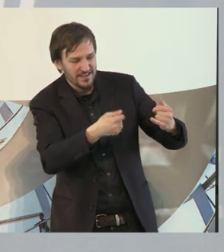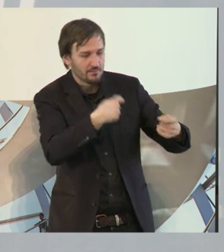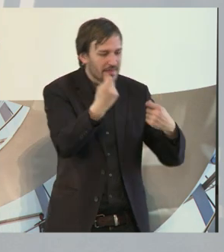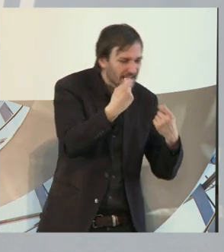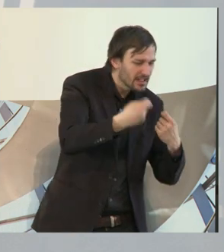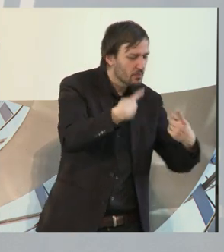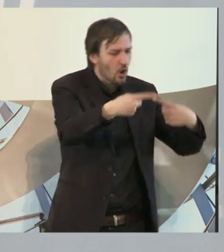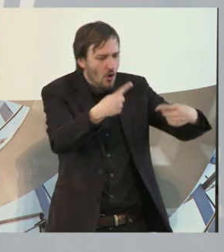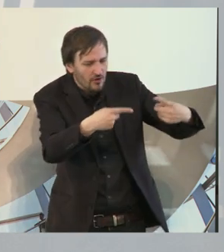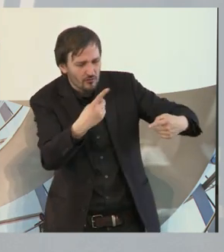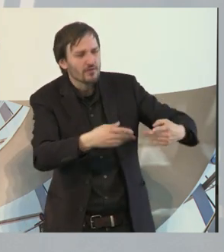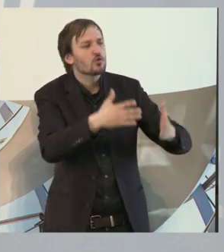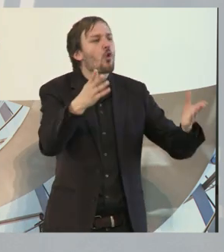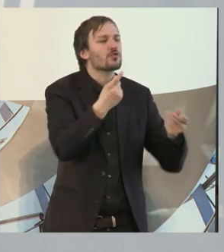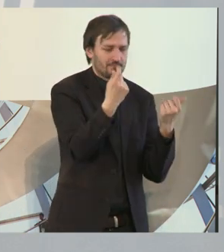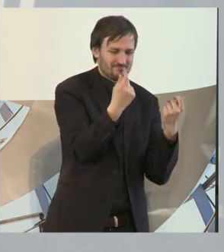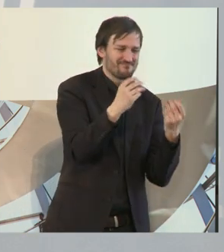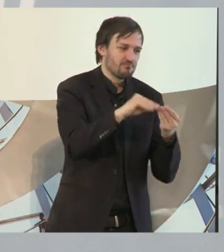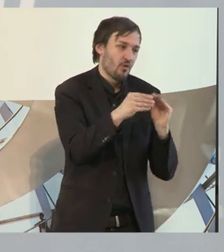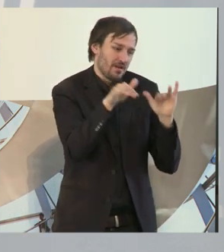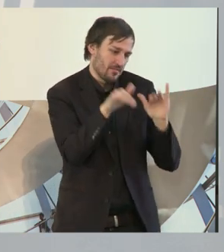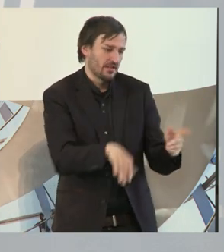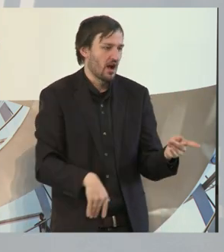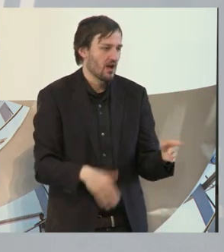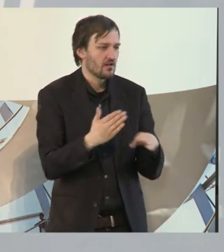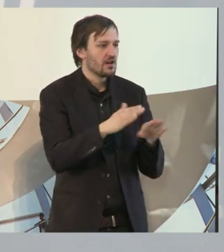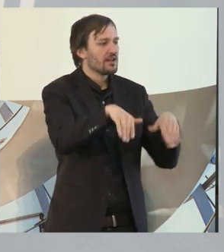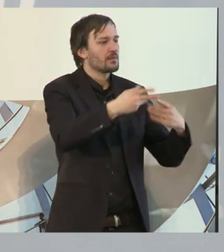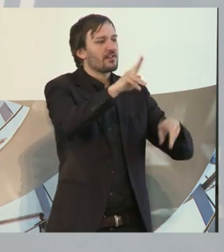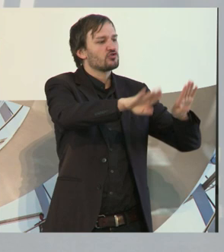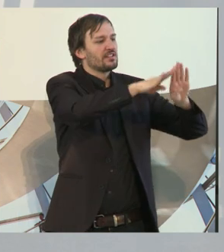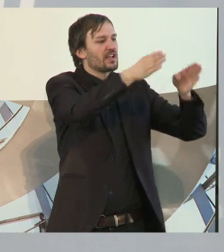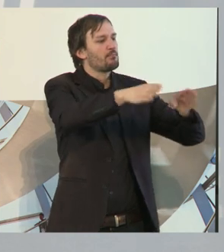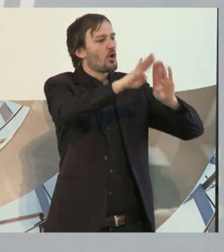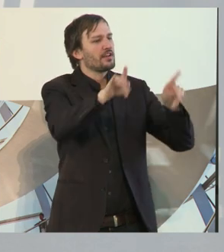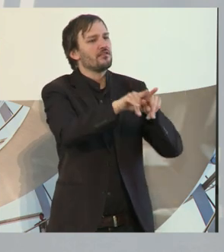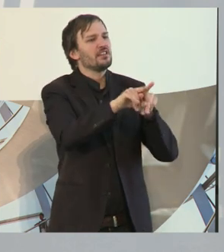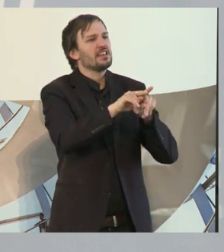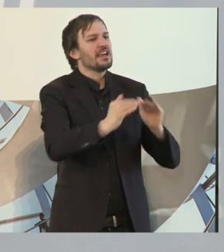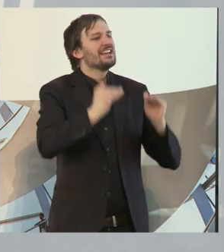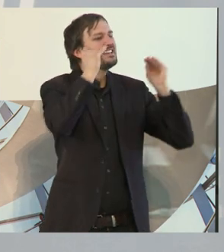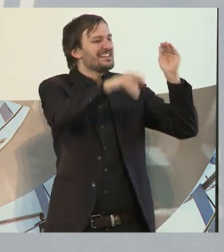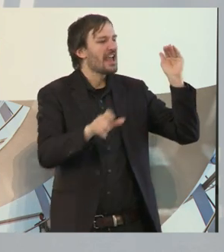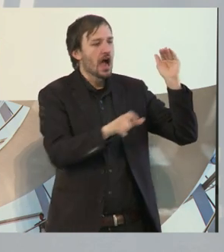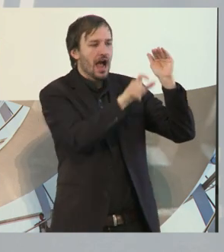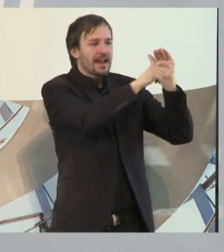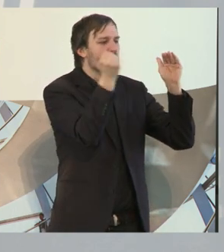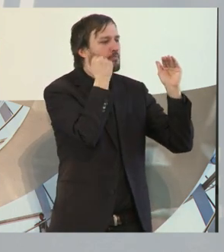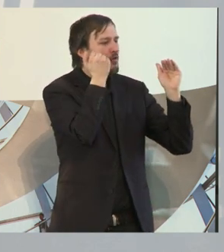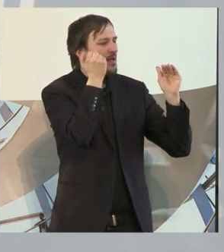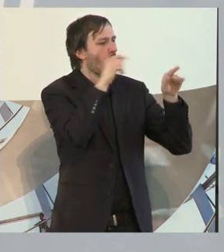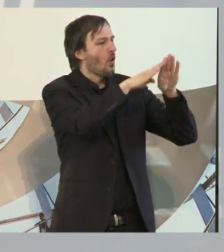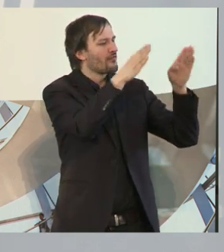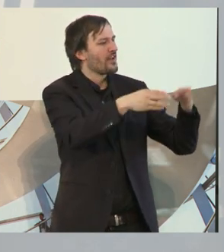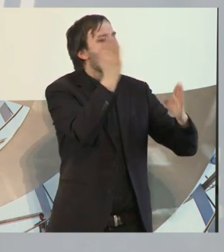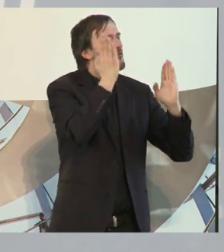Es gab große Geldschwierigkeiten. Dort stehen mehrere Gebäude, niederrheinische Bauernhöfe, zu einem Teil